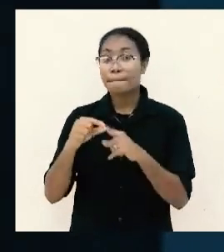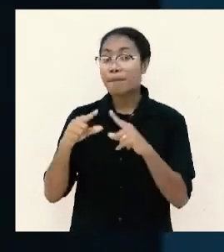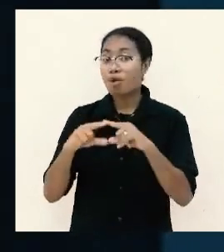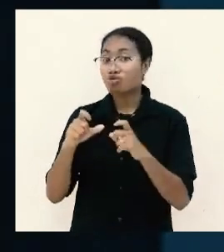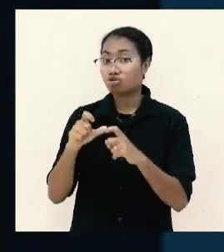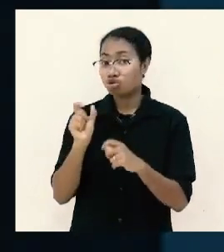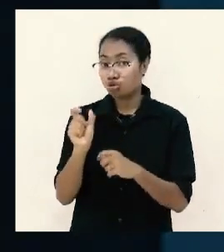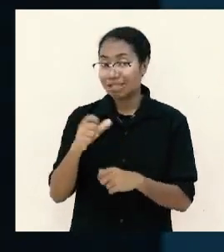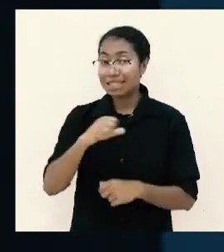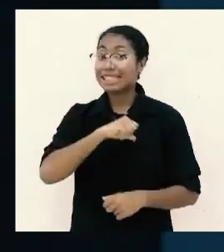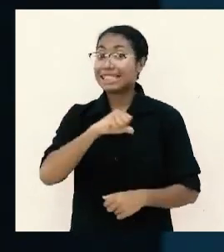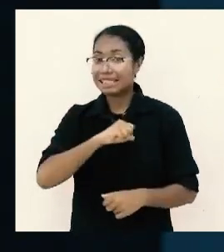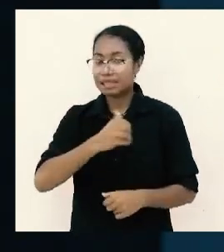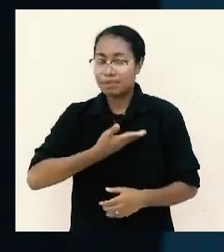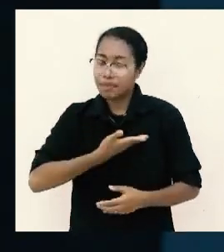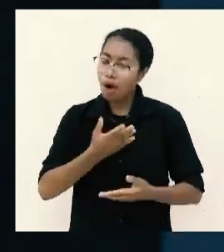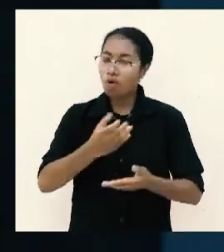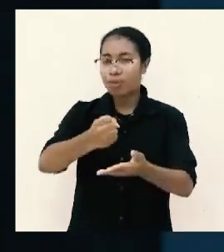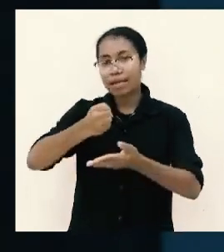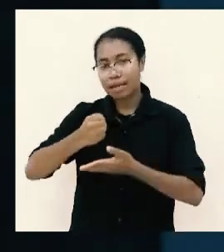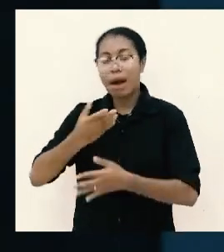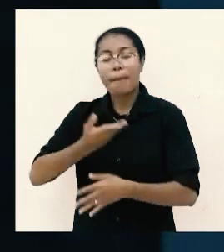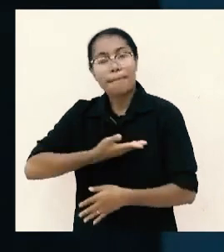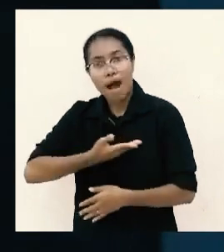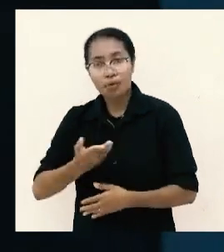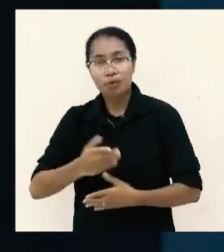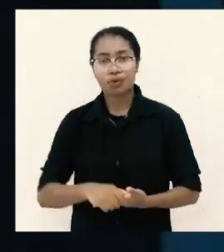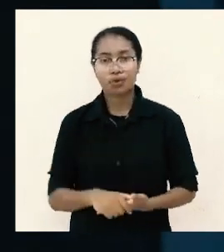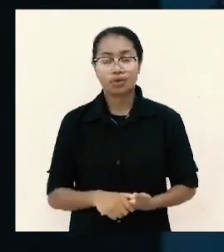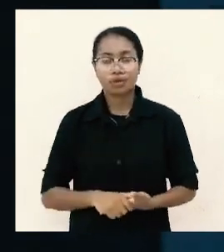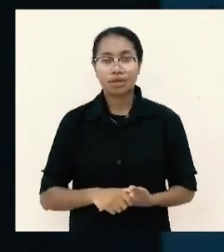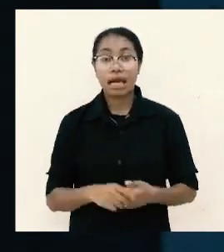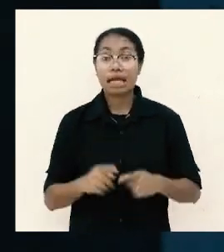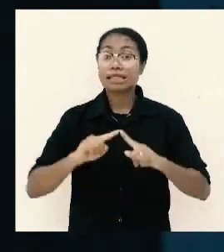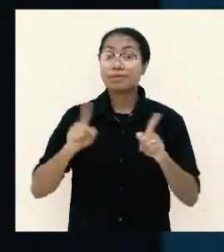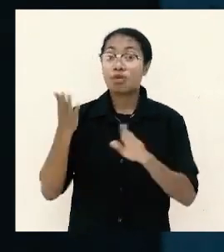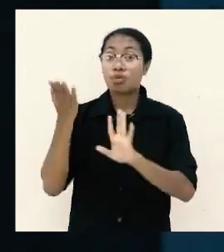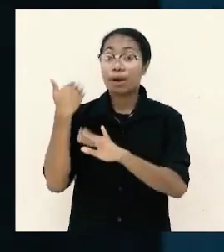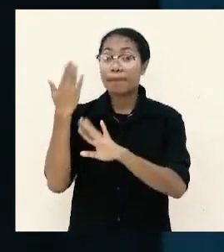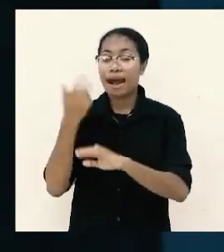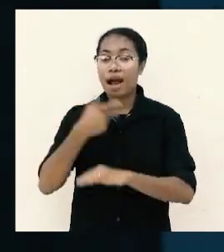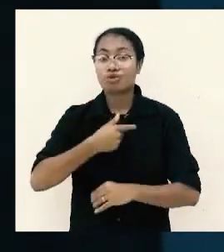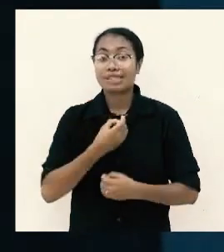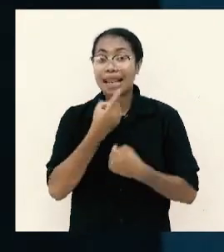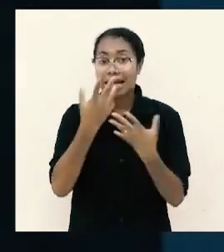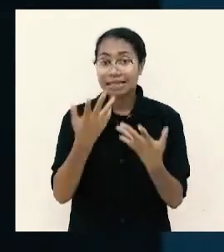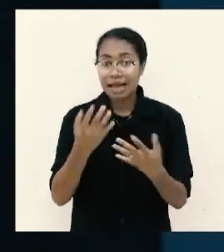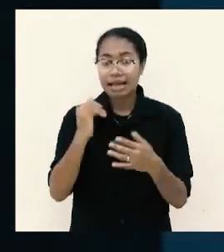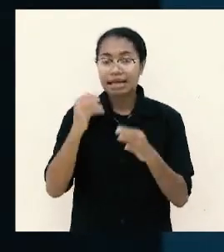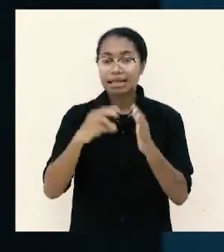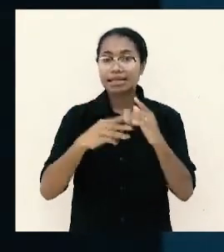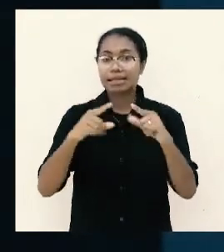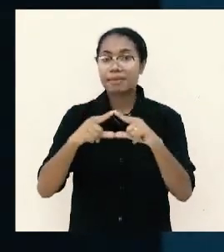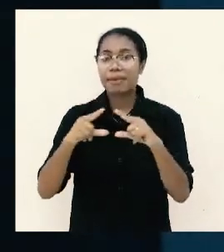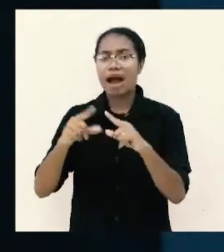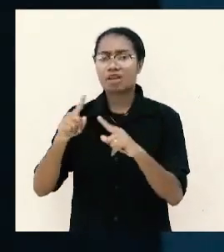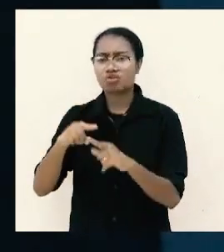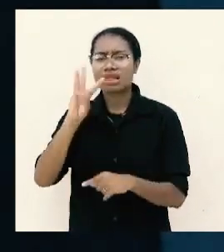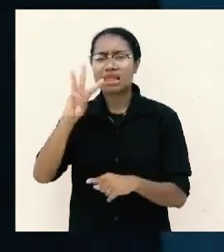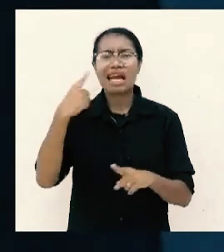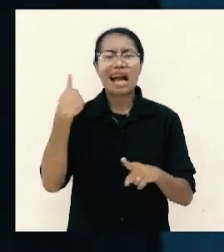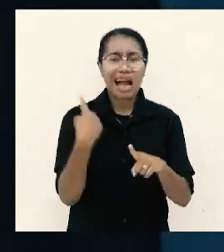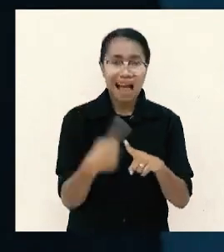atau dia rela menerima bahkan sebelumnya saya jelaskan jemaat Filipi kira-kira sudah tiga kali